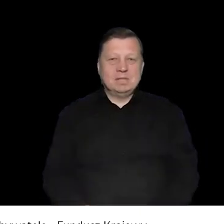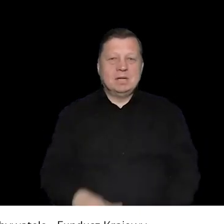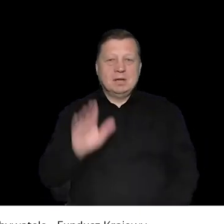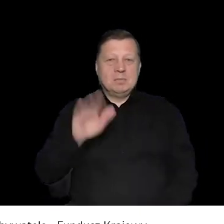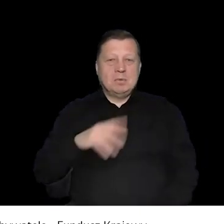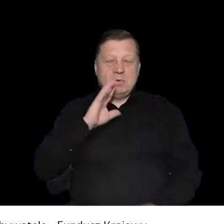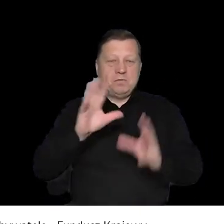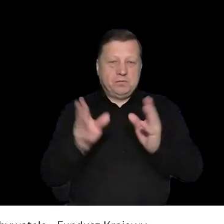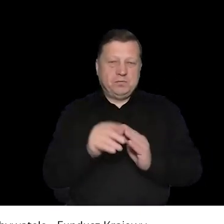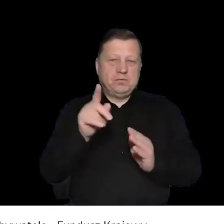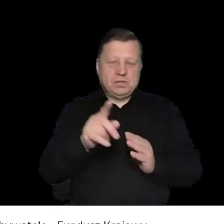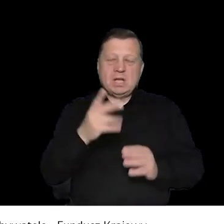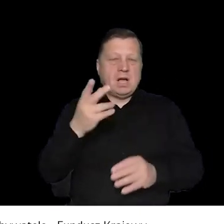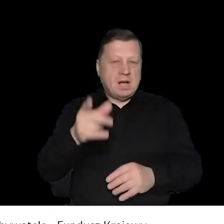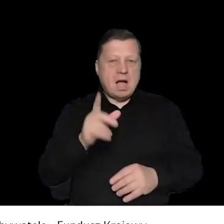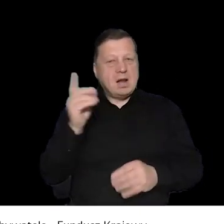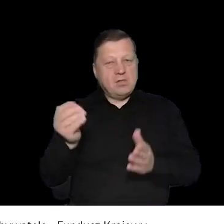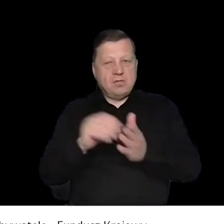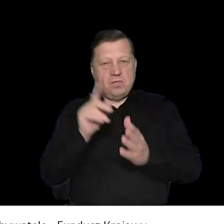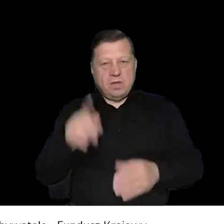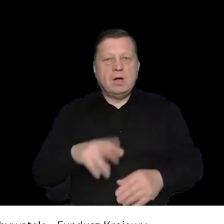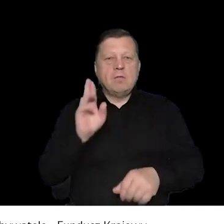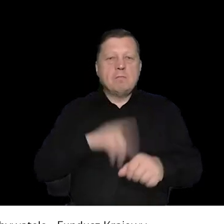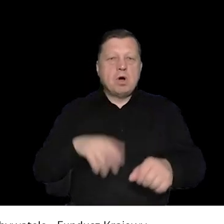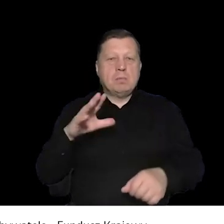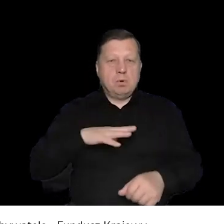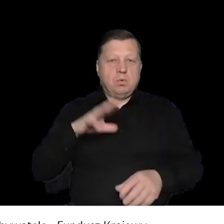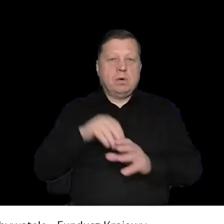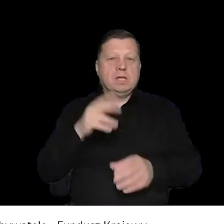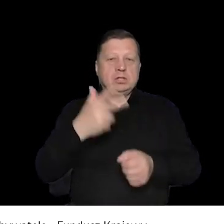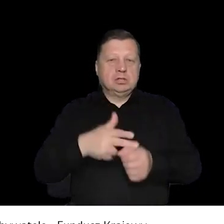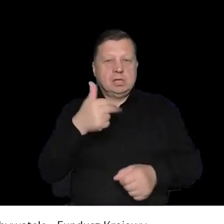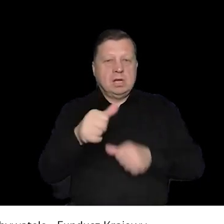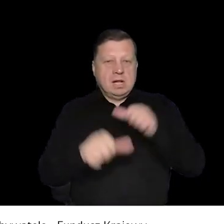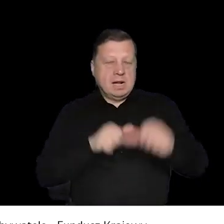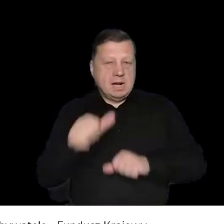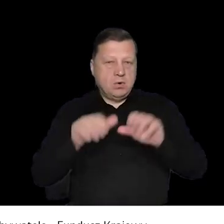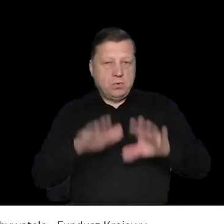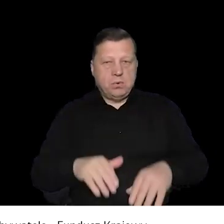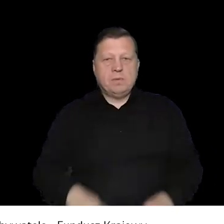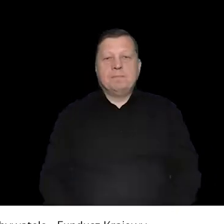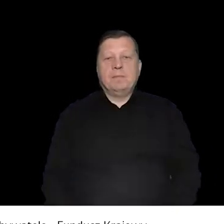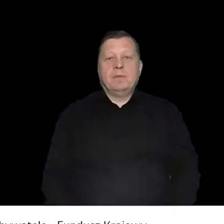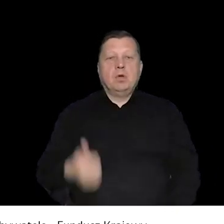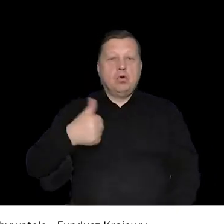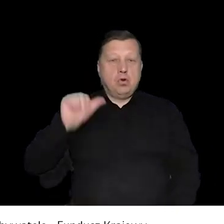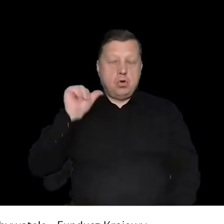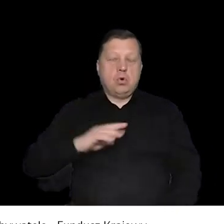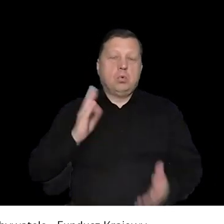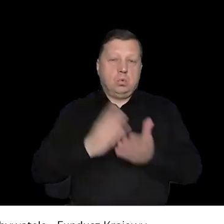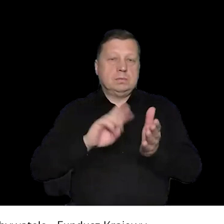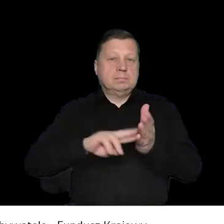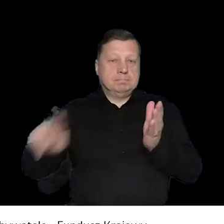zamieniamy się w słuch. Dziękuję bardzo za to przedstawienie. Można powiedzieć, że prawie wszystko, może tylko dodam, że policji